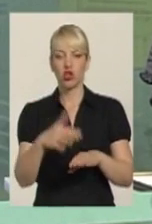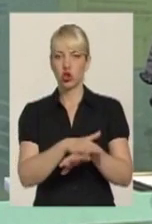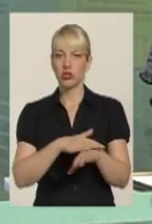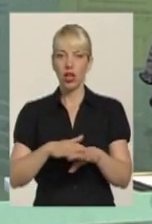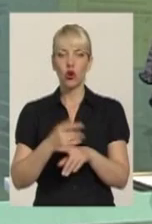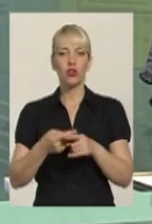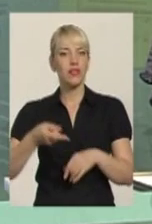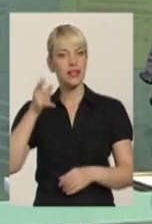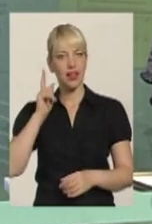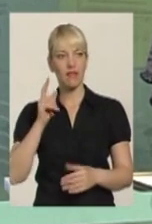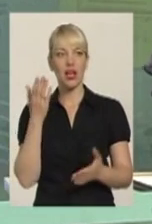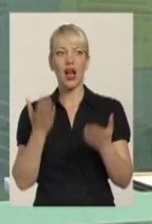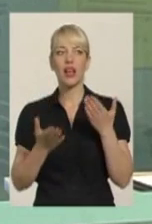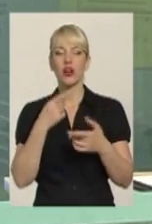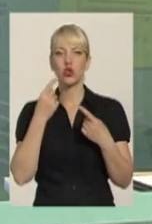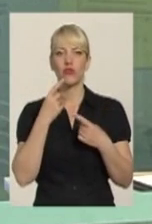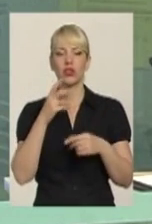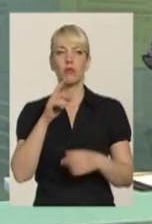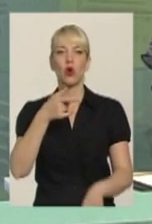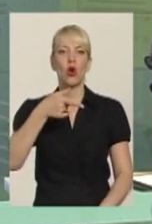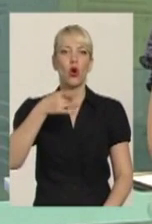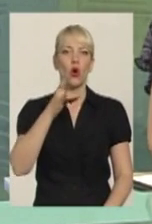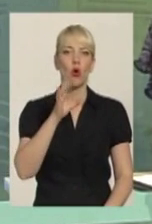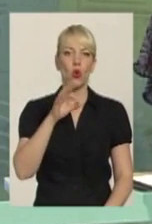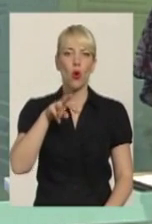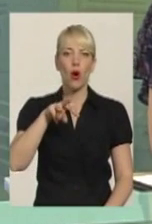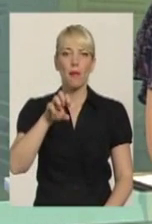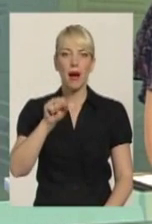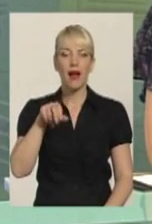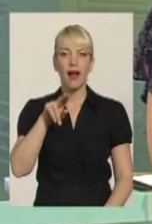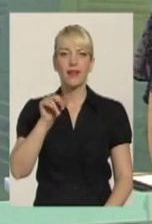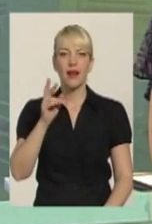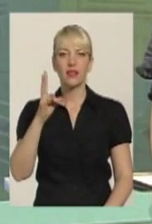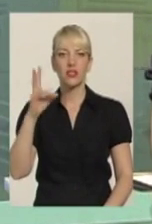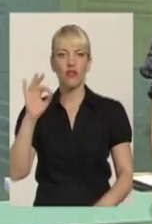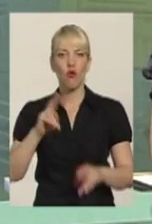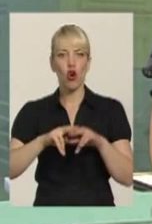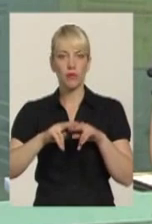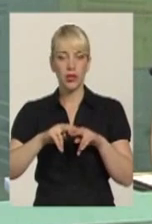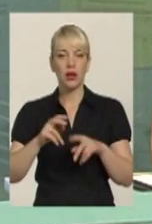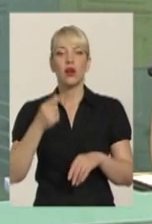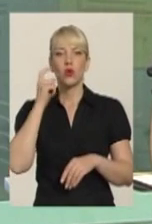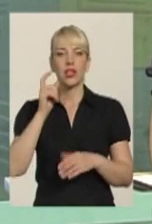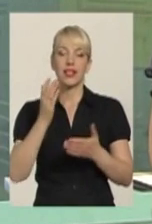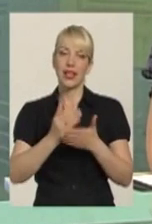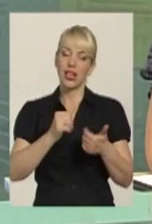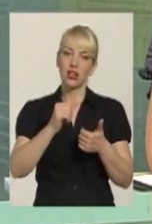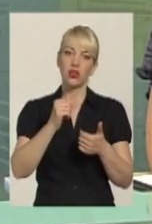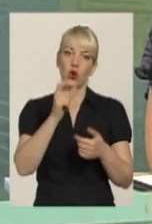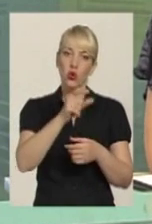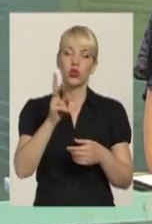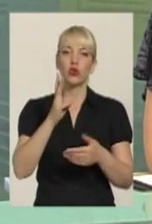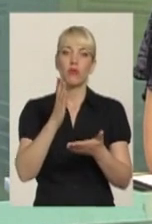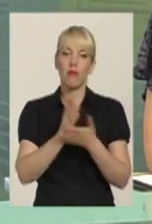про громадянство безпосередньо, є частина вірмен, які мають українське громадянство,